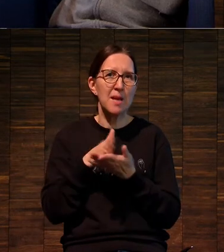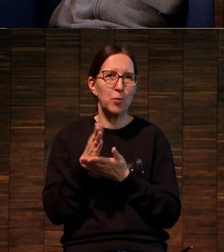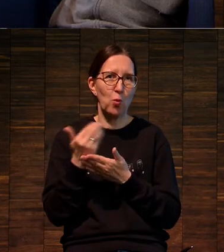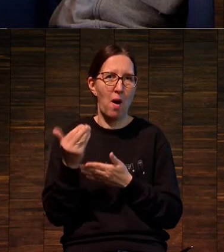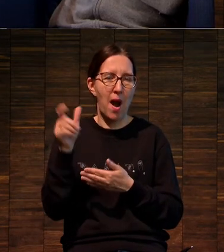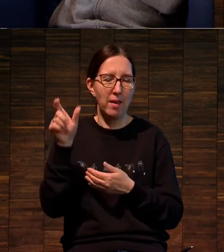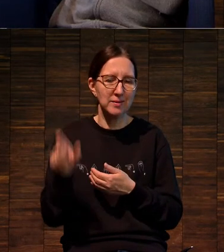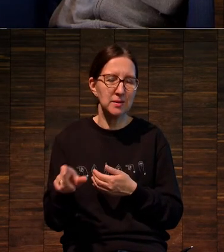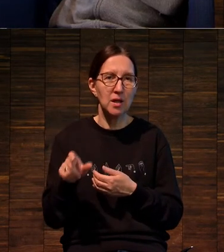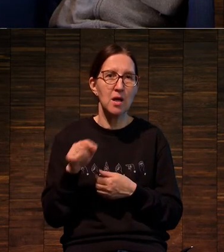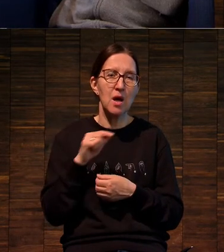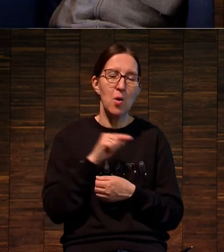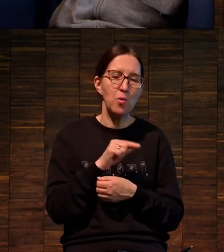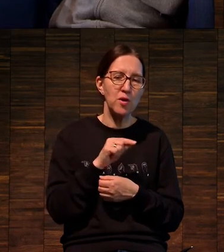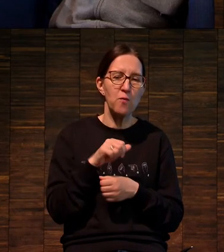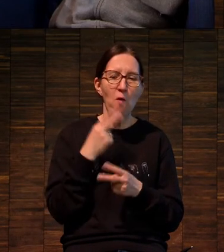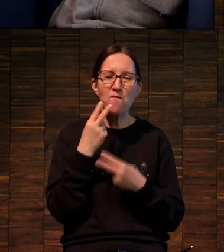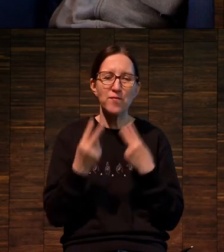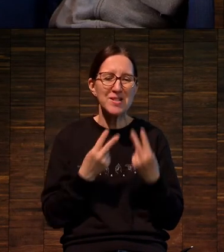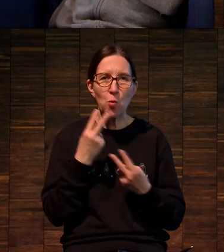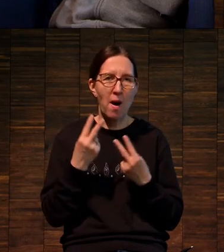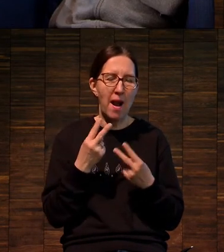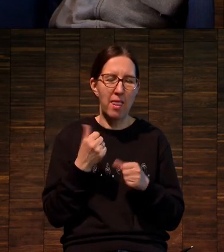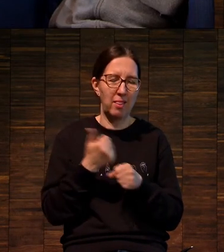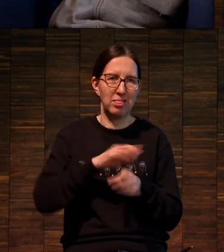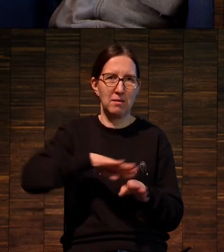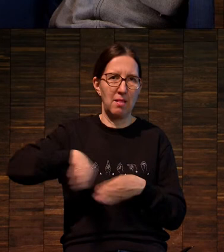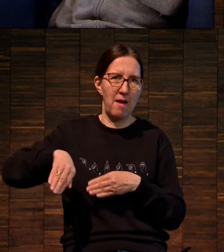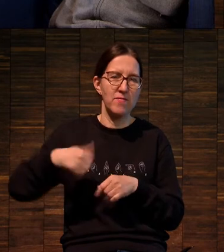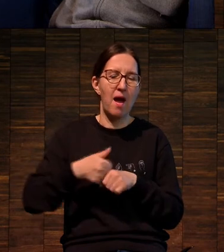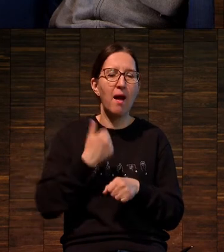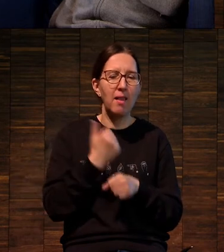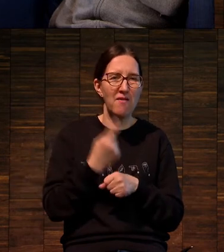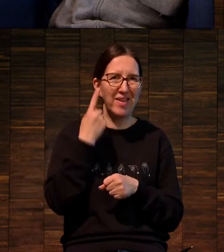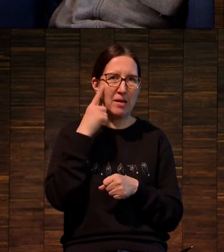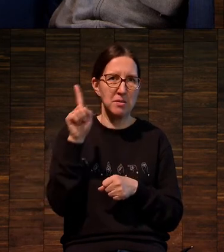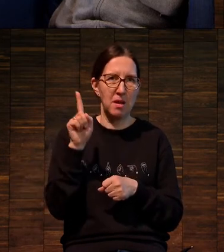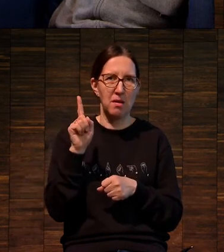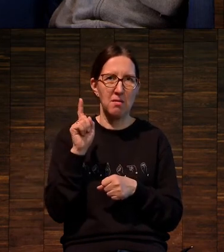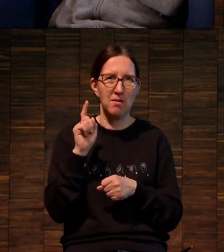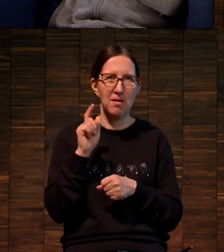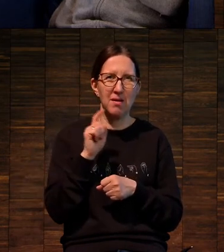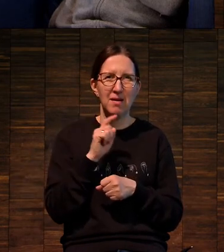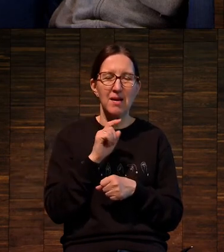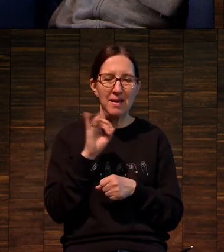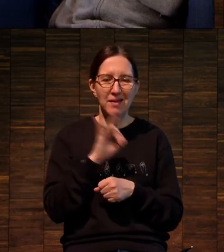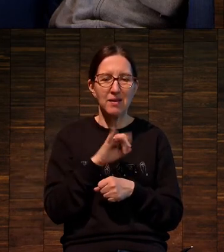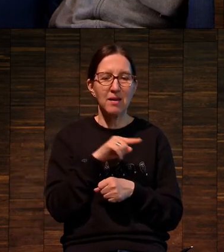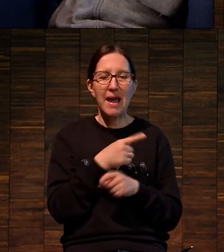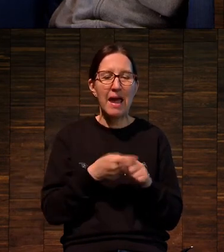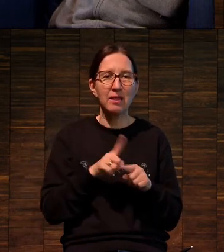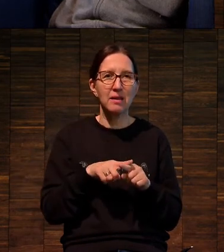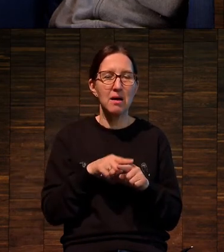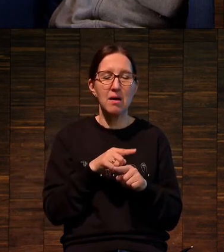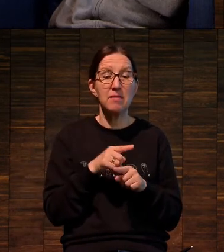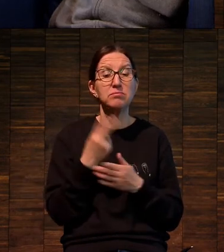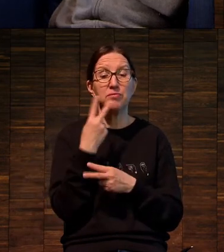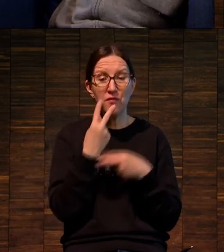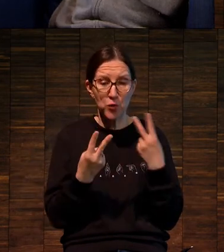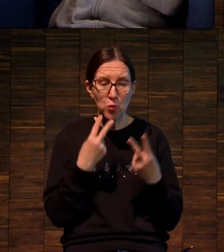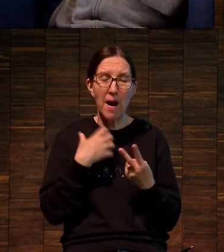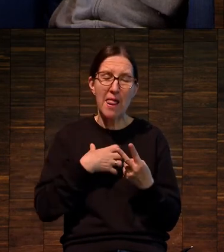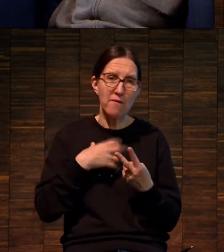визуальная составляющая не идет впереди. Но, тем не менее, она не последняя и значимая.